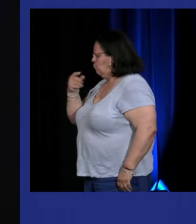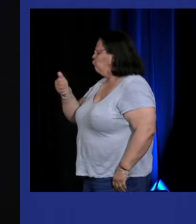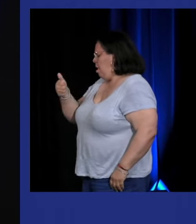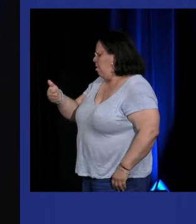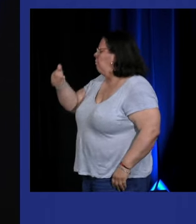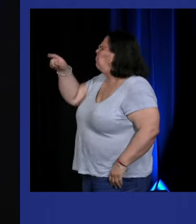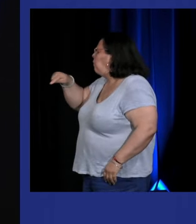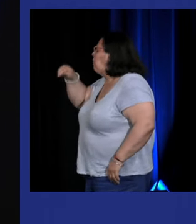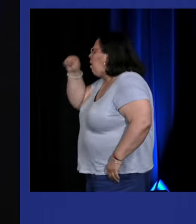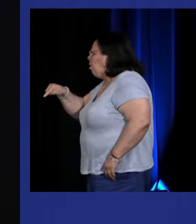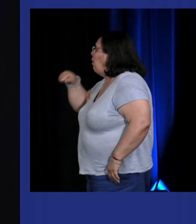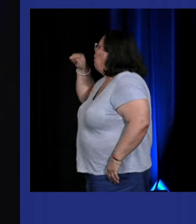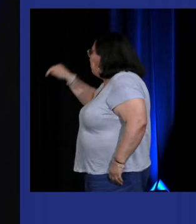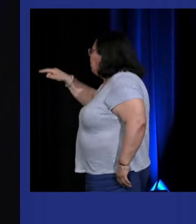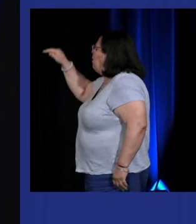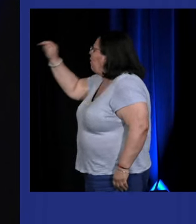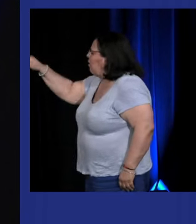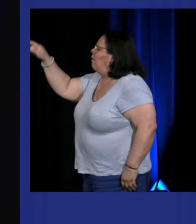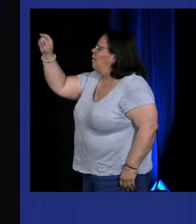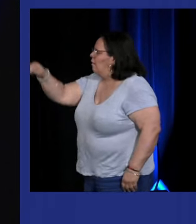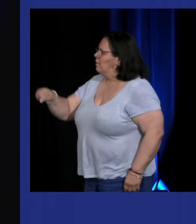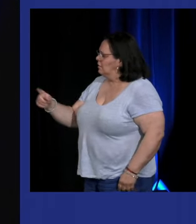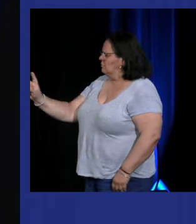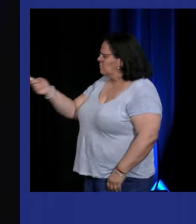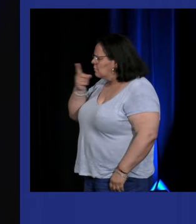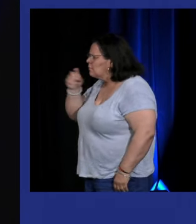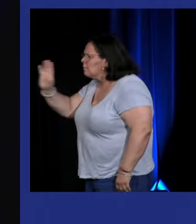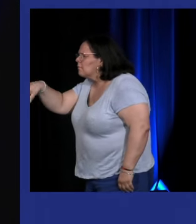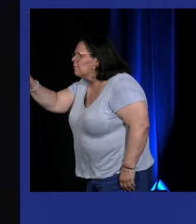les parents sourds qui des enfants sourds